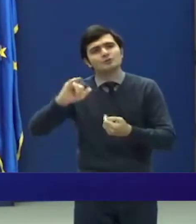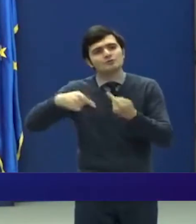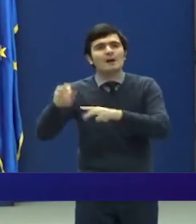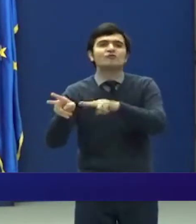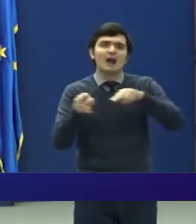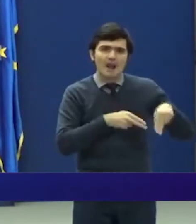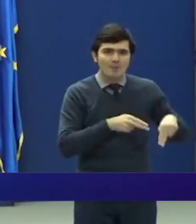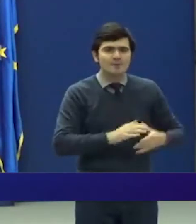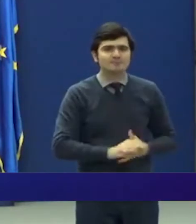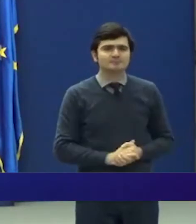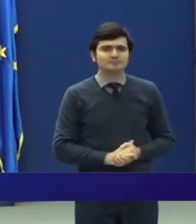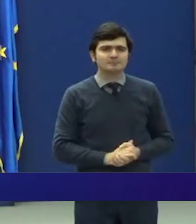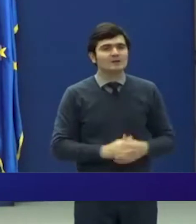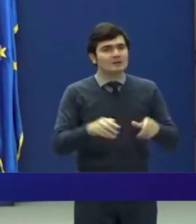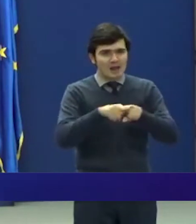înapoi.